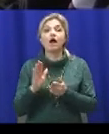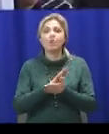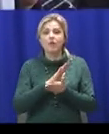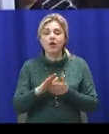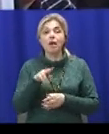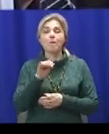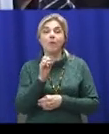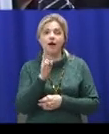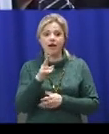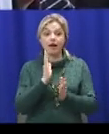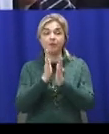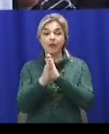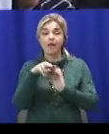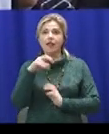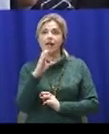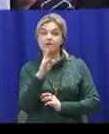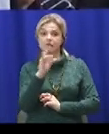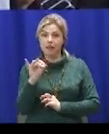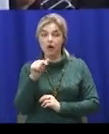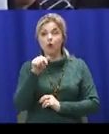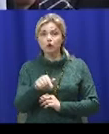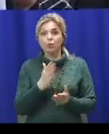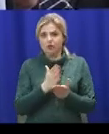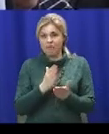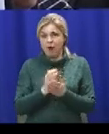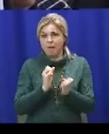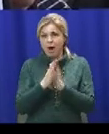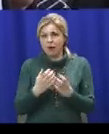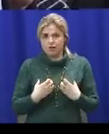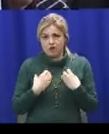парк Ліски. На її думку, зона відпочинку знаходиться в шахливому стані.